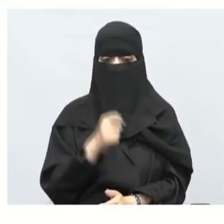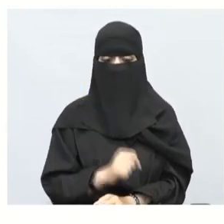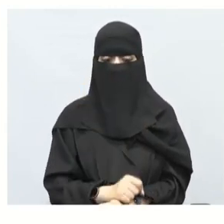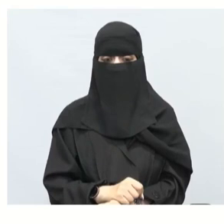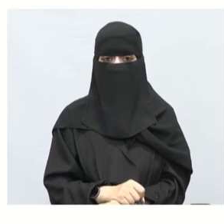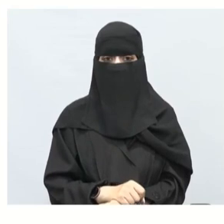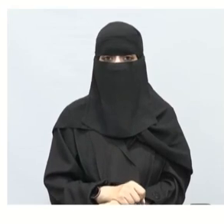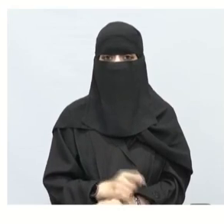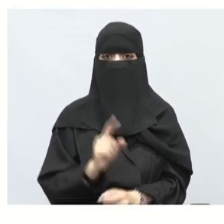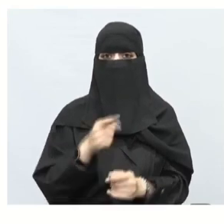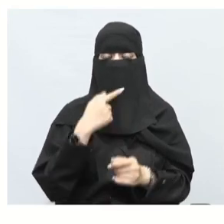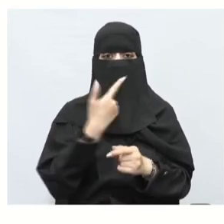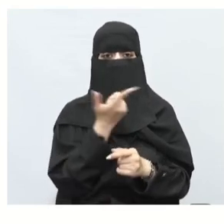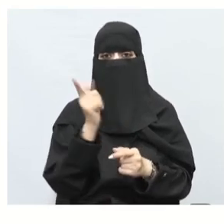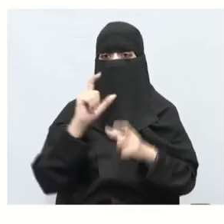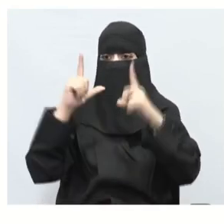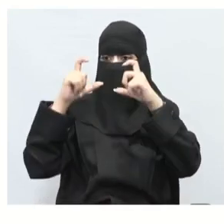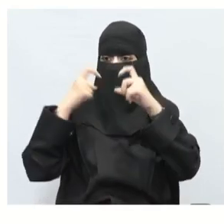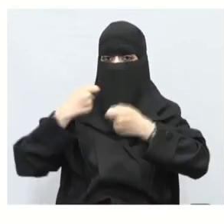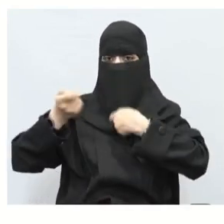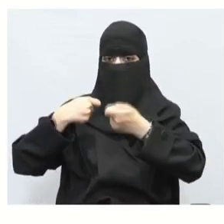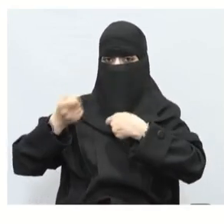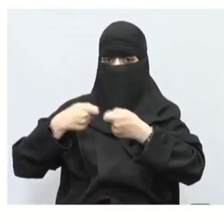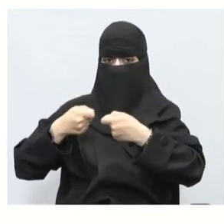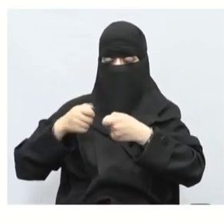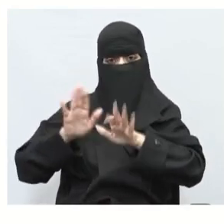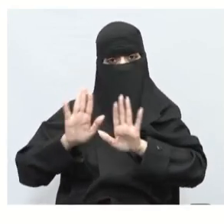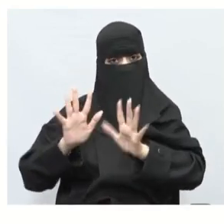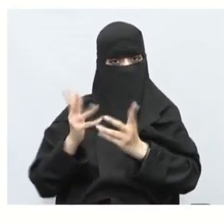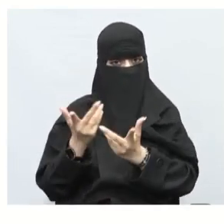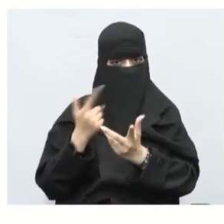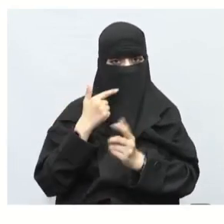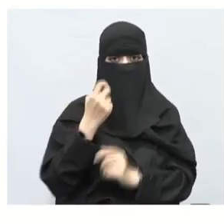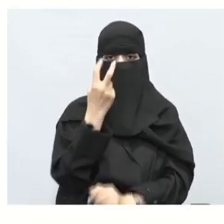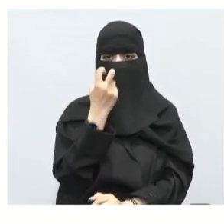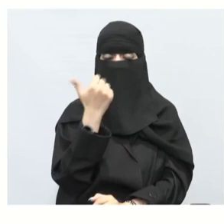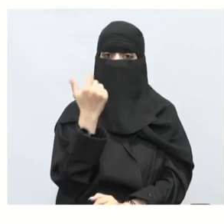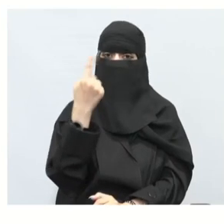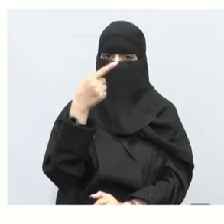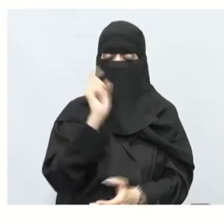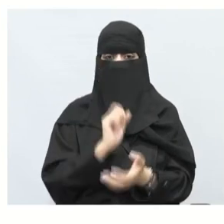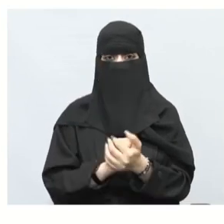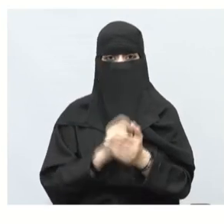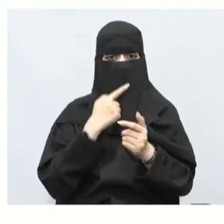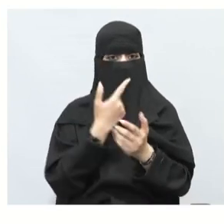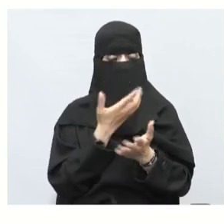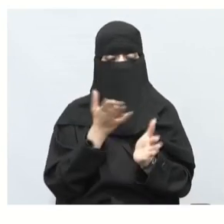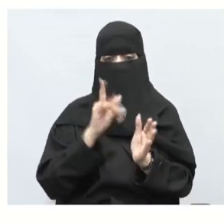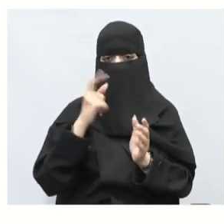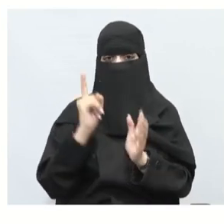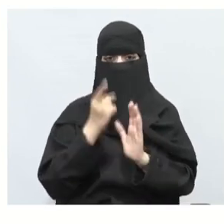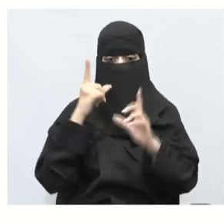هذا مين؟ هذا ثمن جميع الصور خلاص خلعه على جمعه هذا ريالة تماماً هذا الثمن جميع الصور